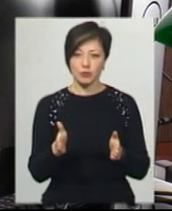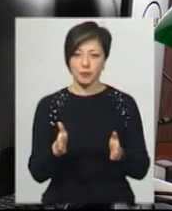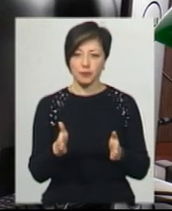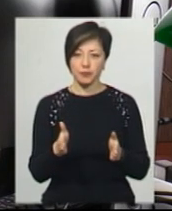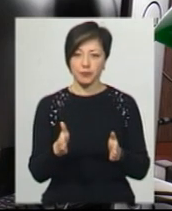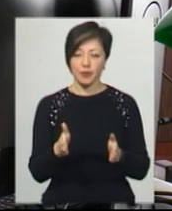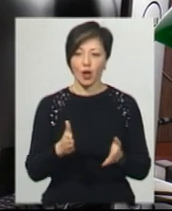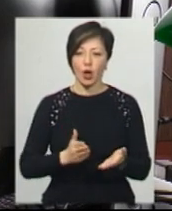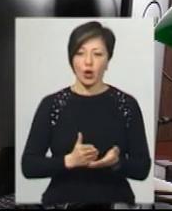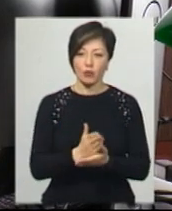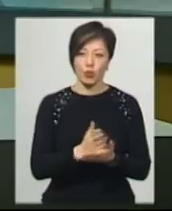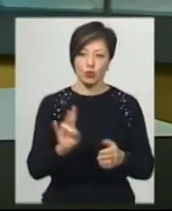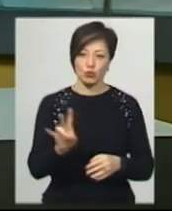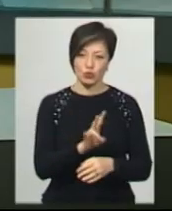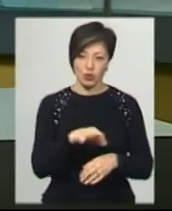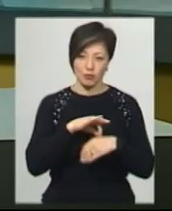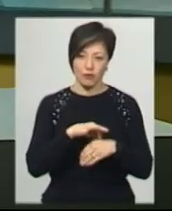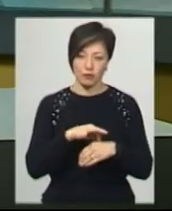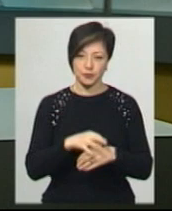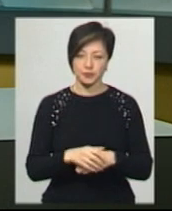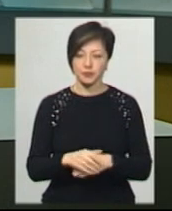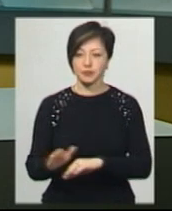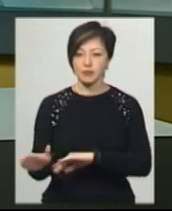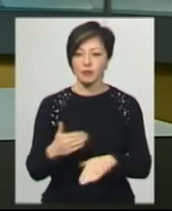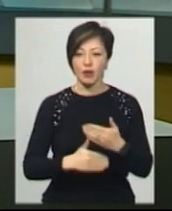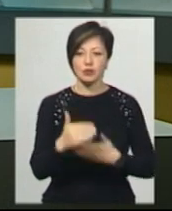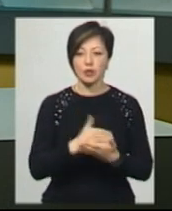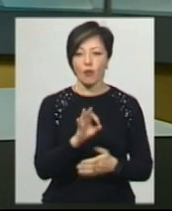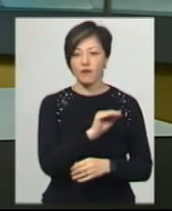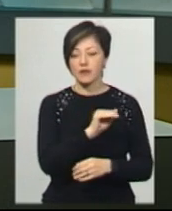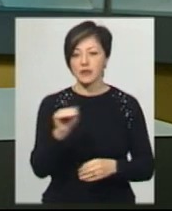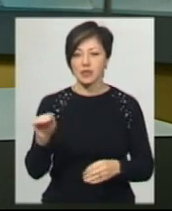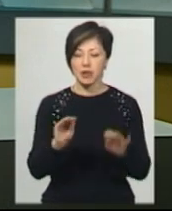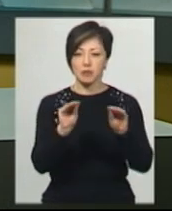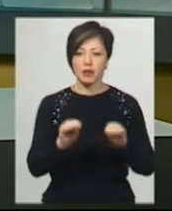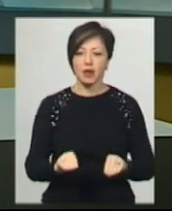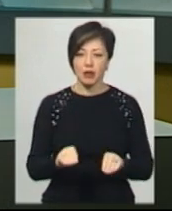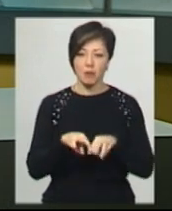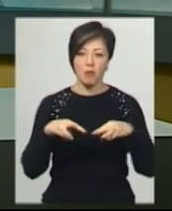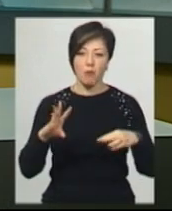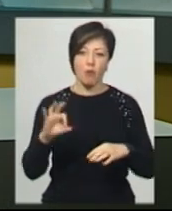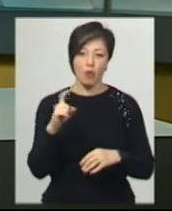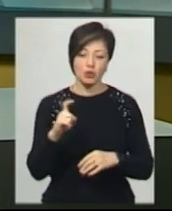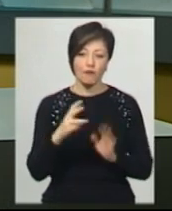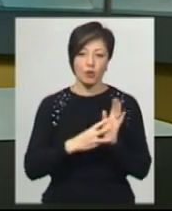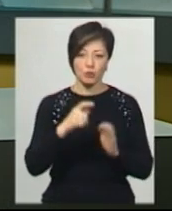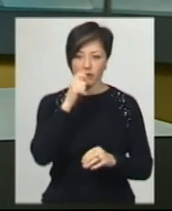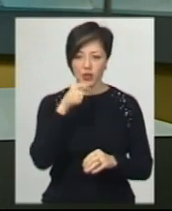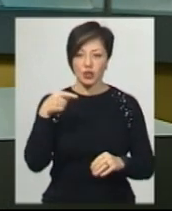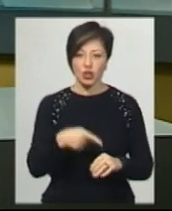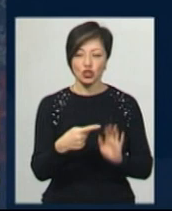ведуть богослужіння. За останніми офіційними даними Центру громадського здоров'я, 8 квітня в Україні